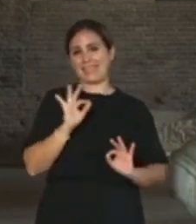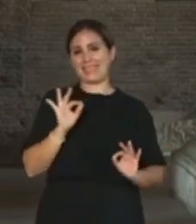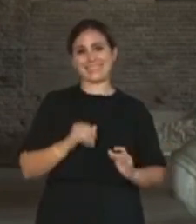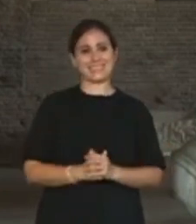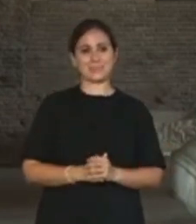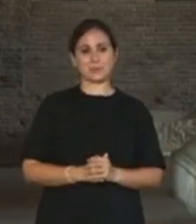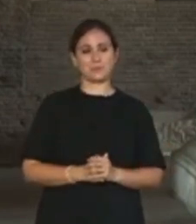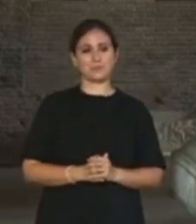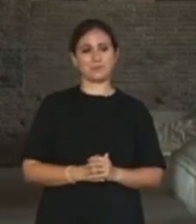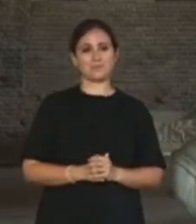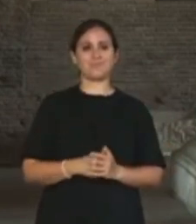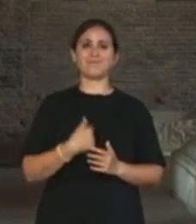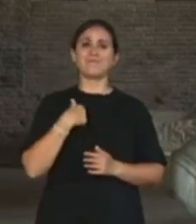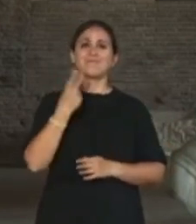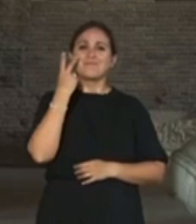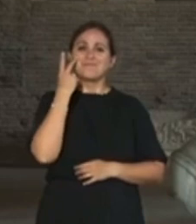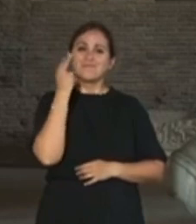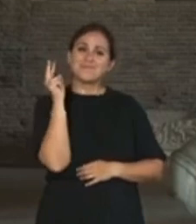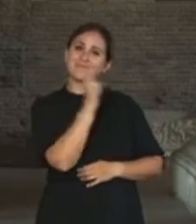lascio al video.